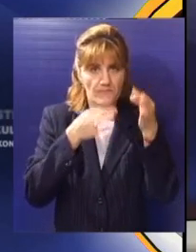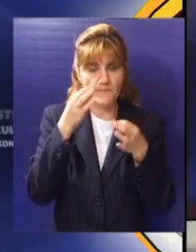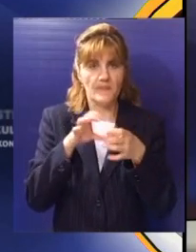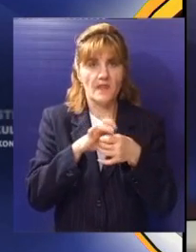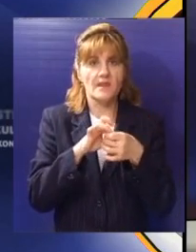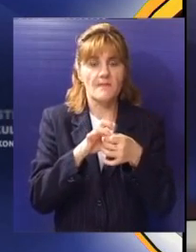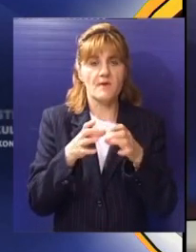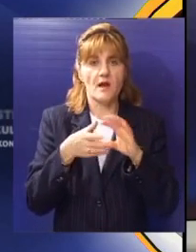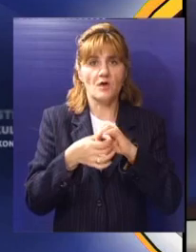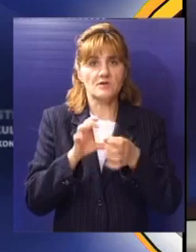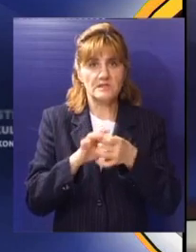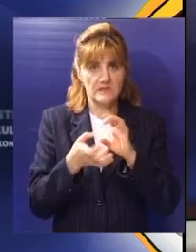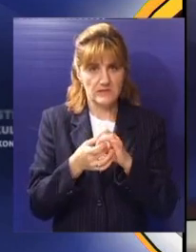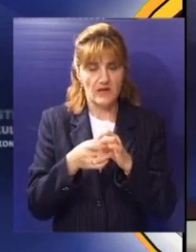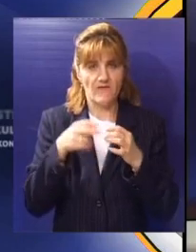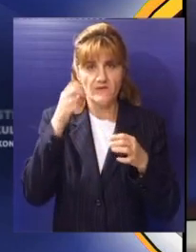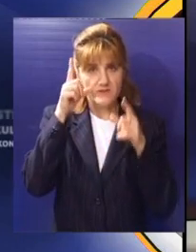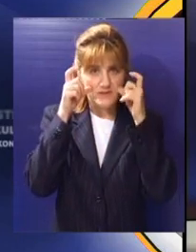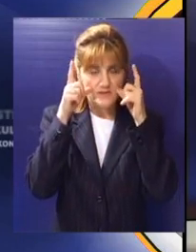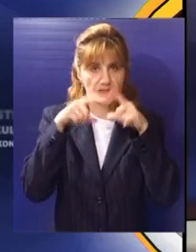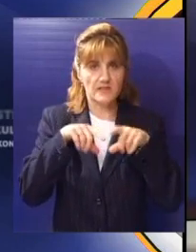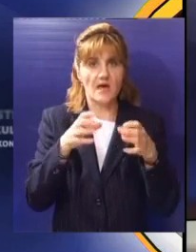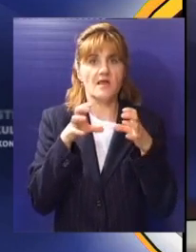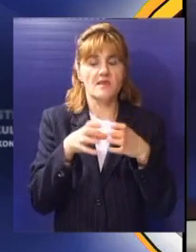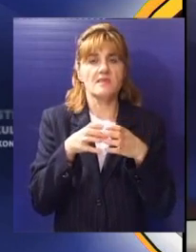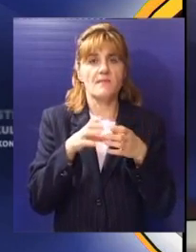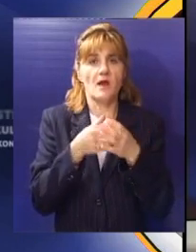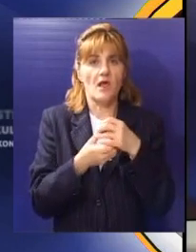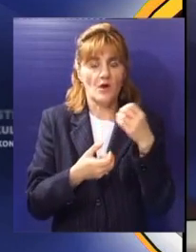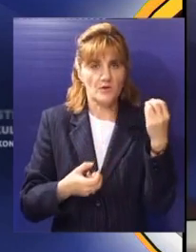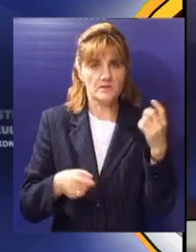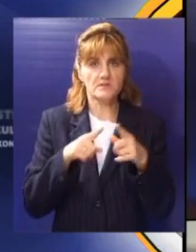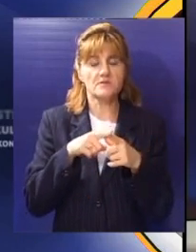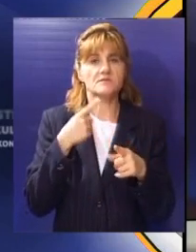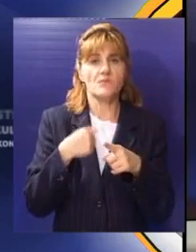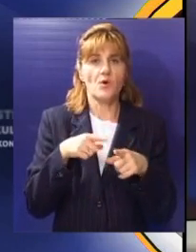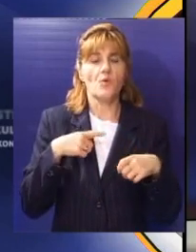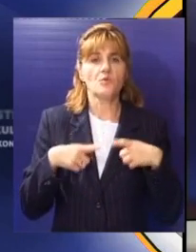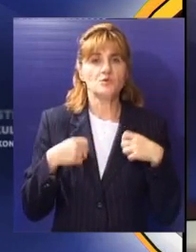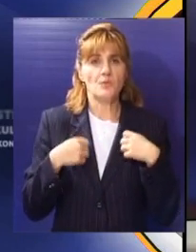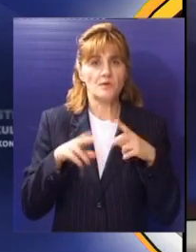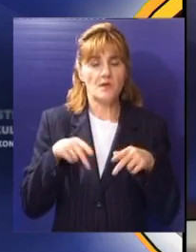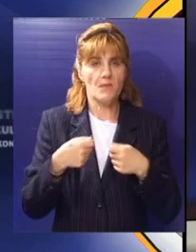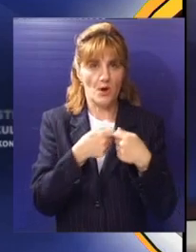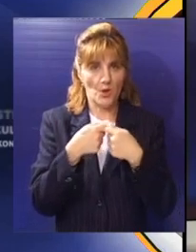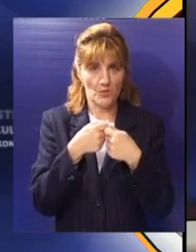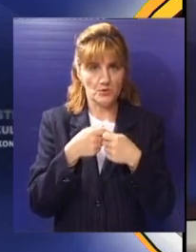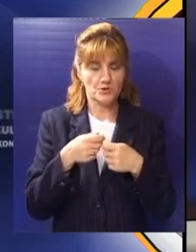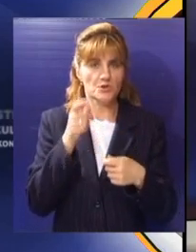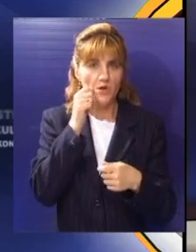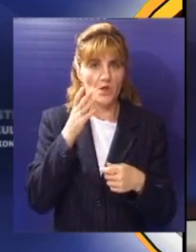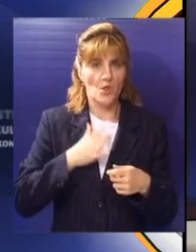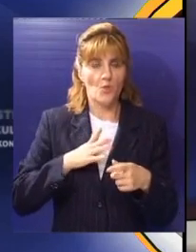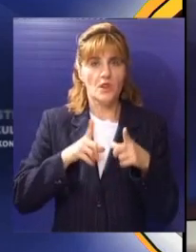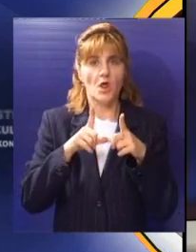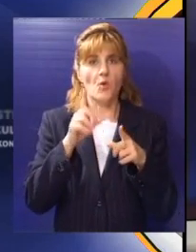prevenciju kolorektalnog karcinoma, odnosno screening raka debelog creva. Od skoro u Subotici postoji i udruženje